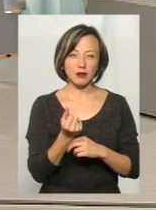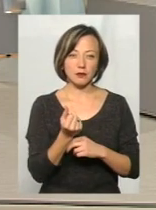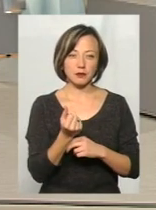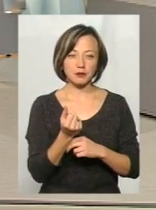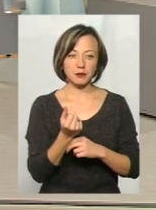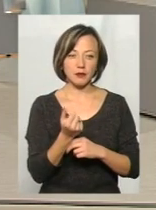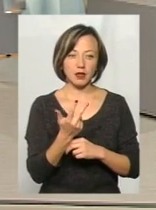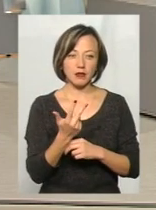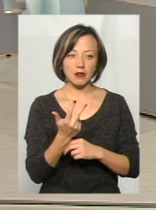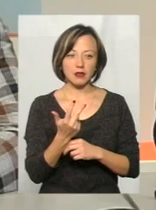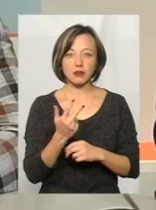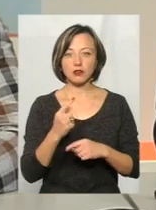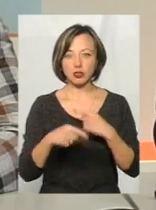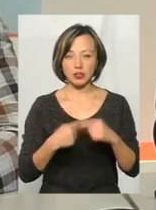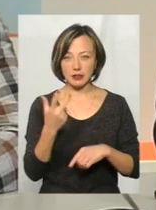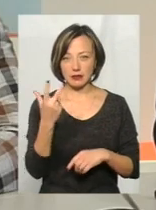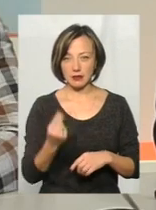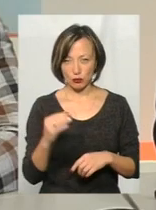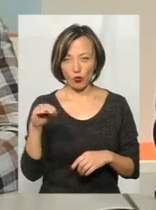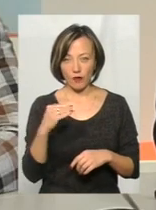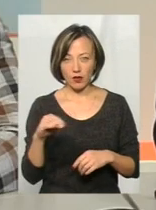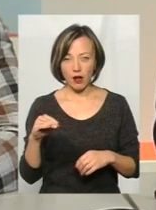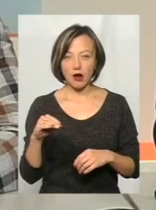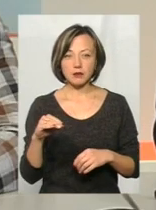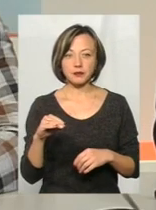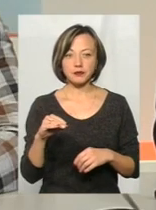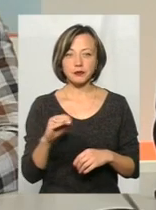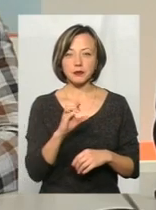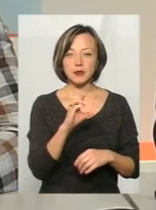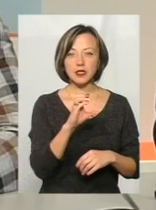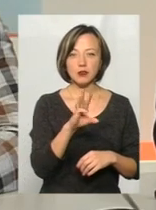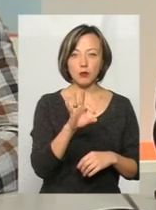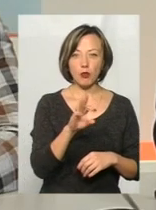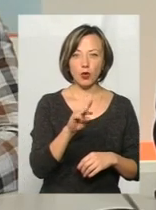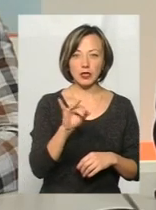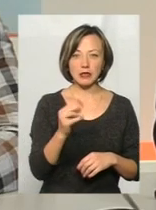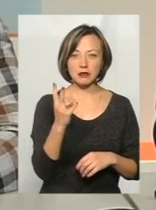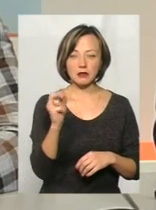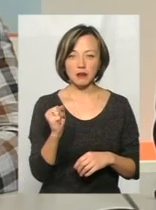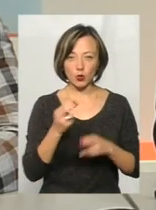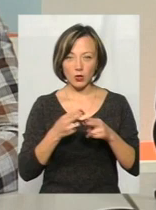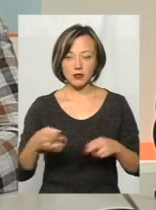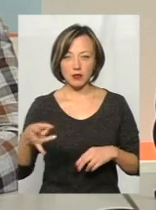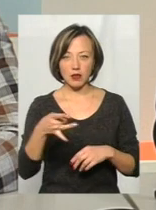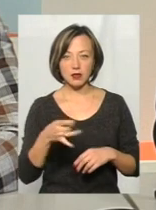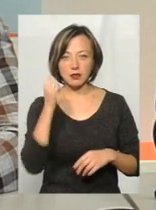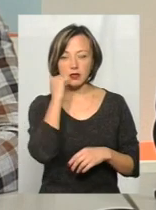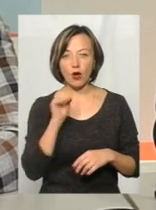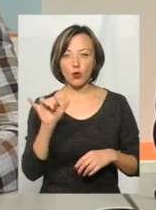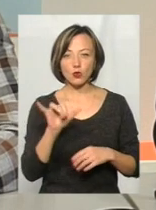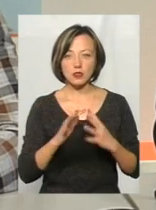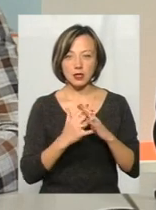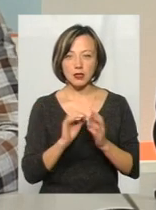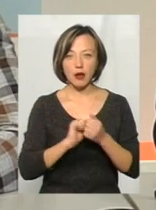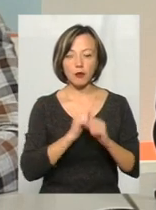так вже багато часу, через три дня, Смотрицька селищна – це Дунайвецький район, Староушицька селищна,